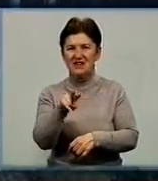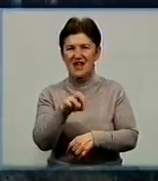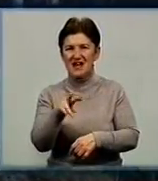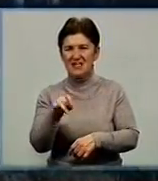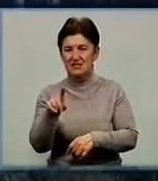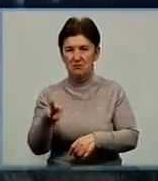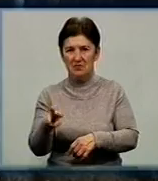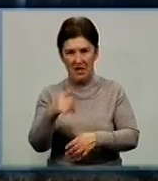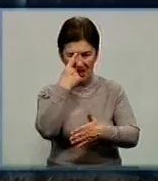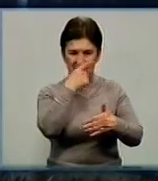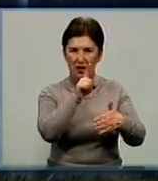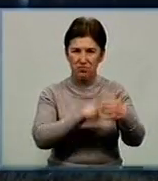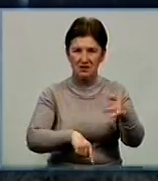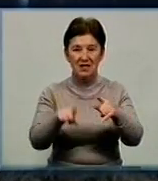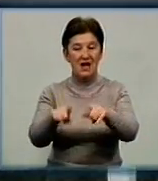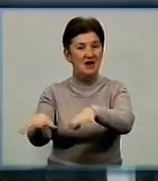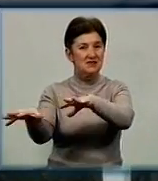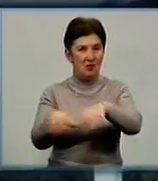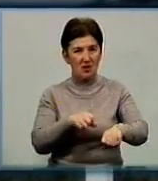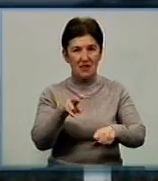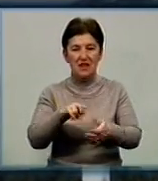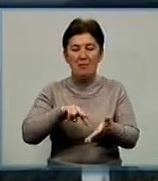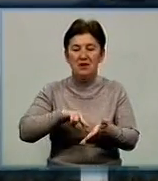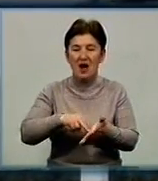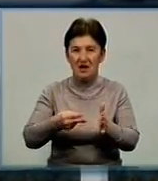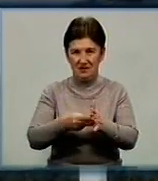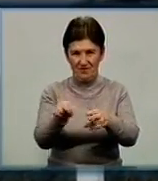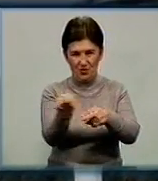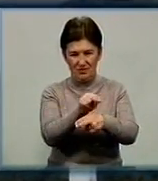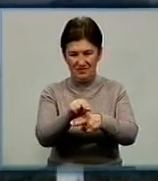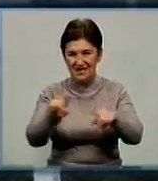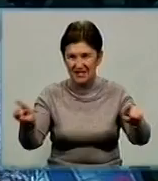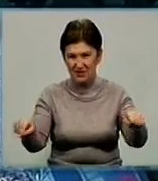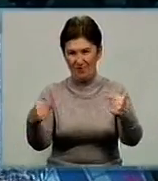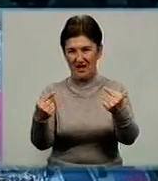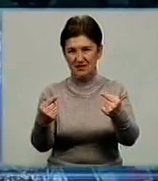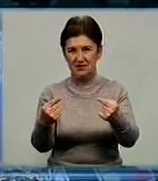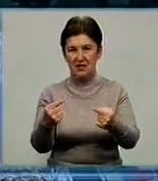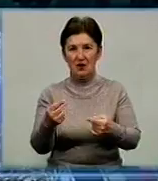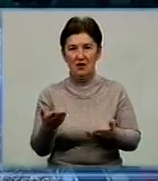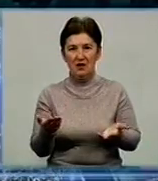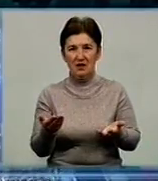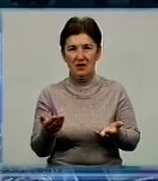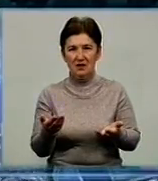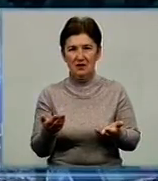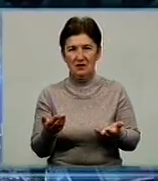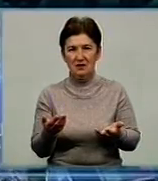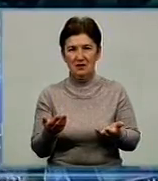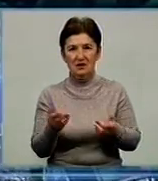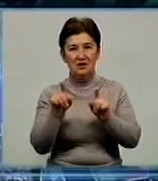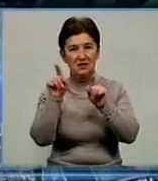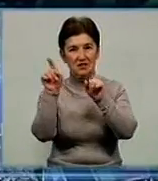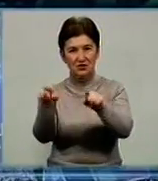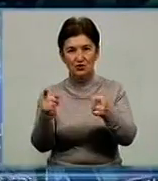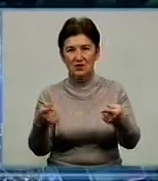департаменті запевняють, знак забрали на планову реставрацію. Коли повернуть на місце, поки не. чисто погодні умови. Там таких